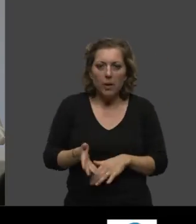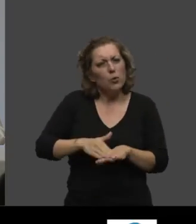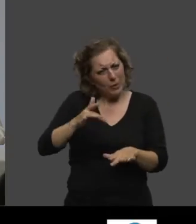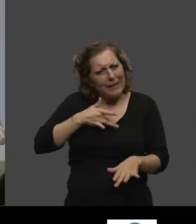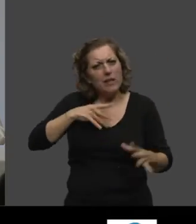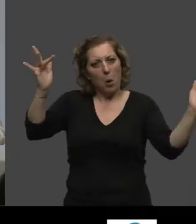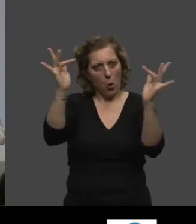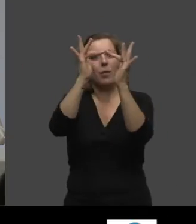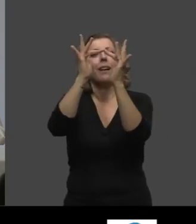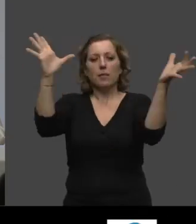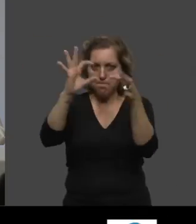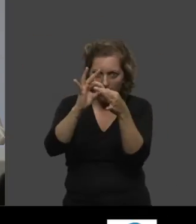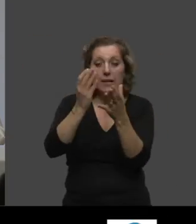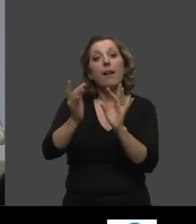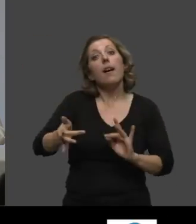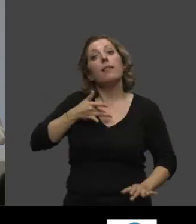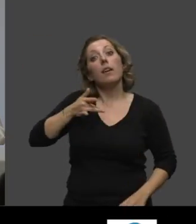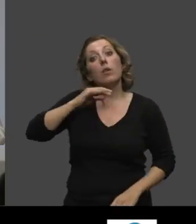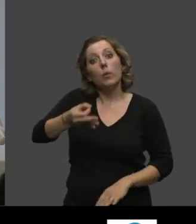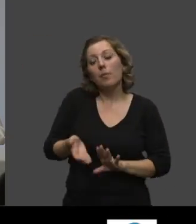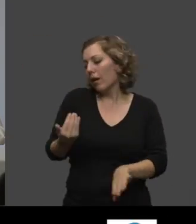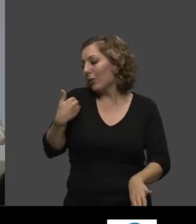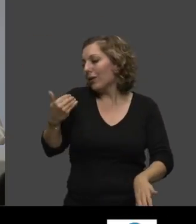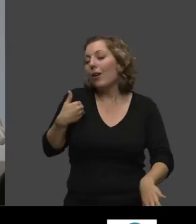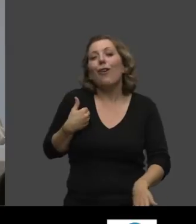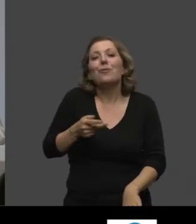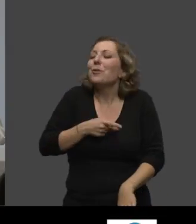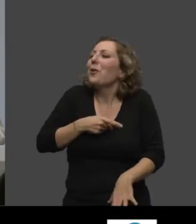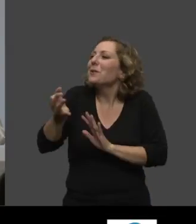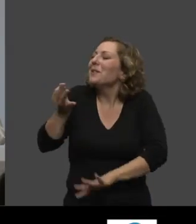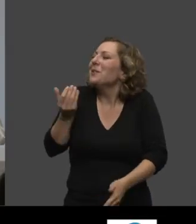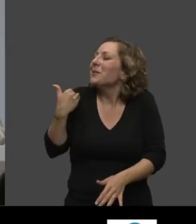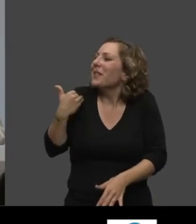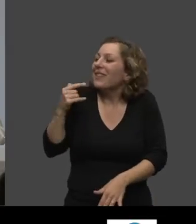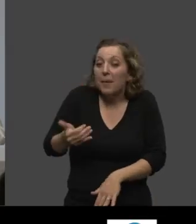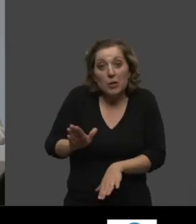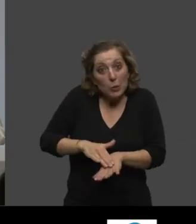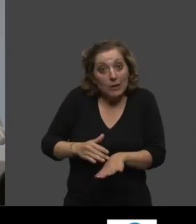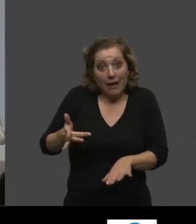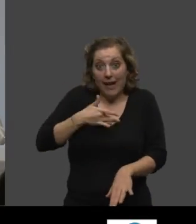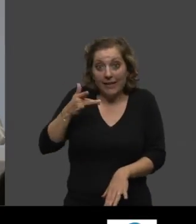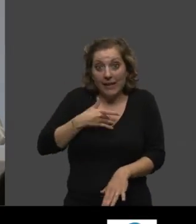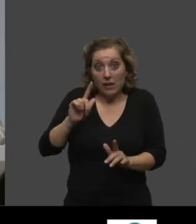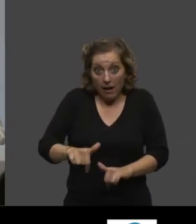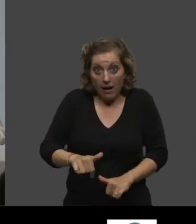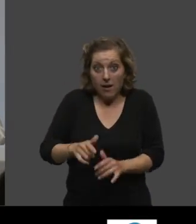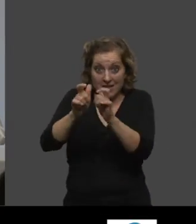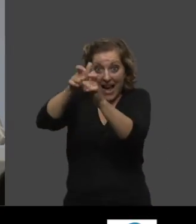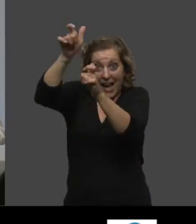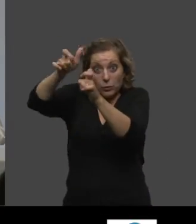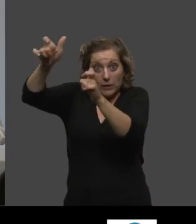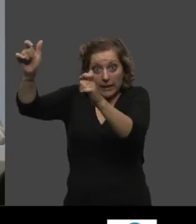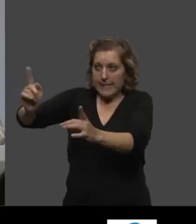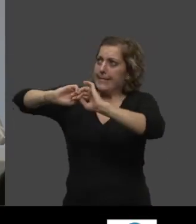intéressant. Ça serait intéressant, vous le disiez tout à l'heure, docteur, ça serait intéressant d'essayer de convaincre l'industriel